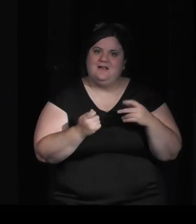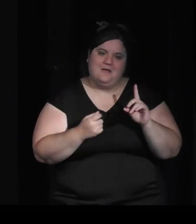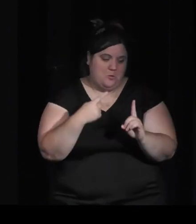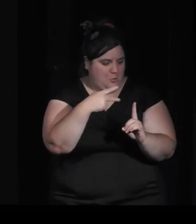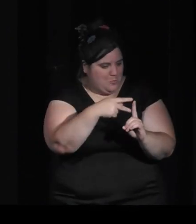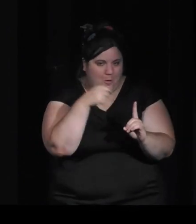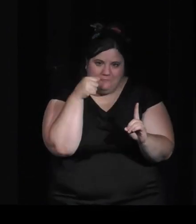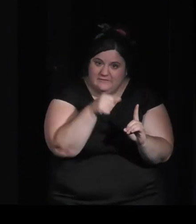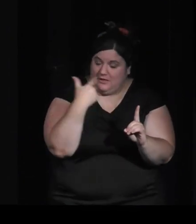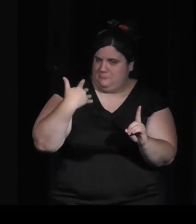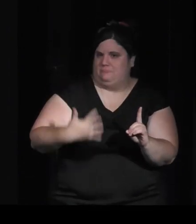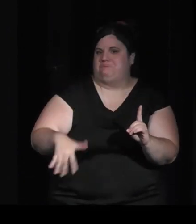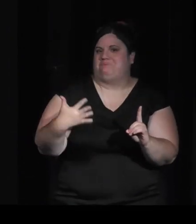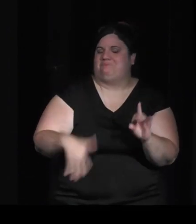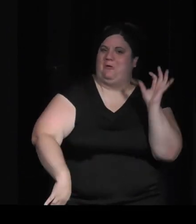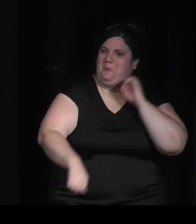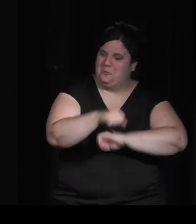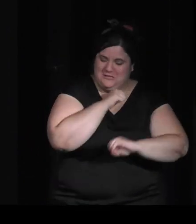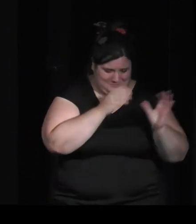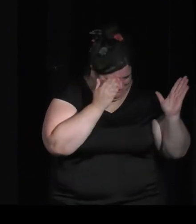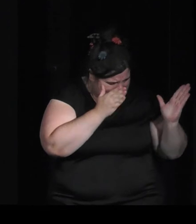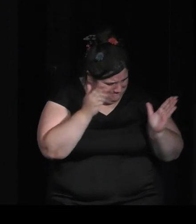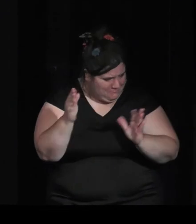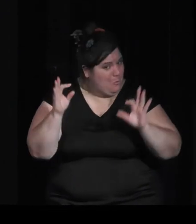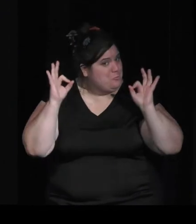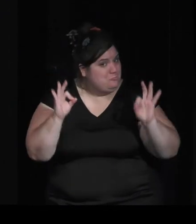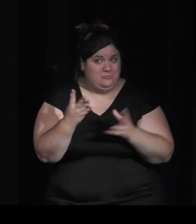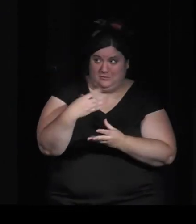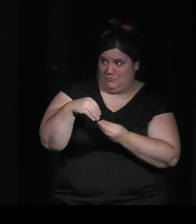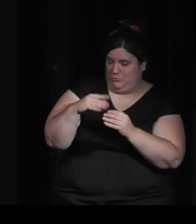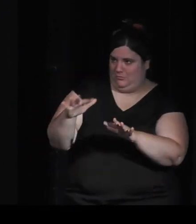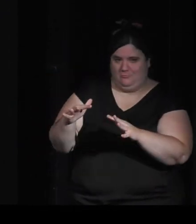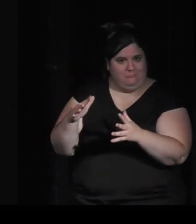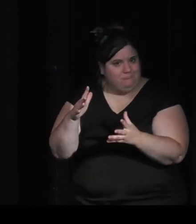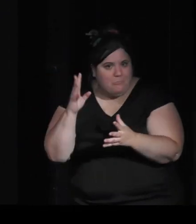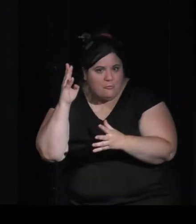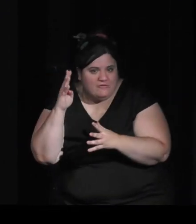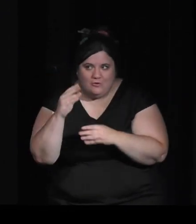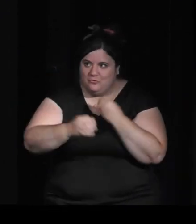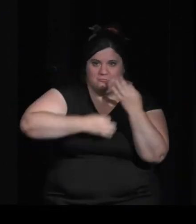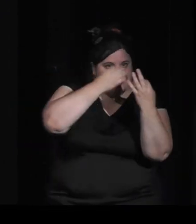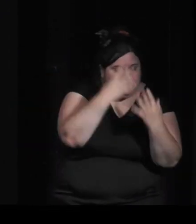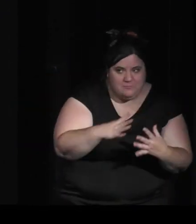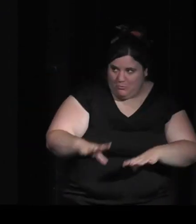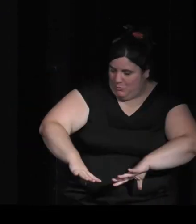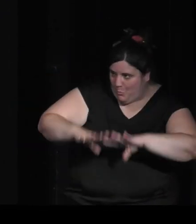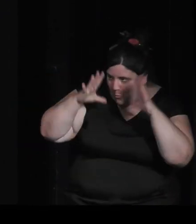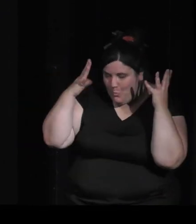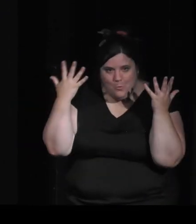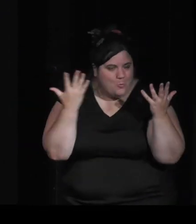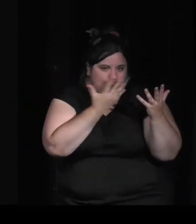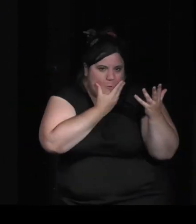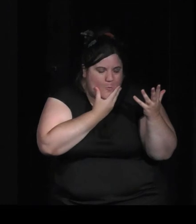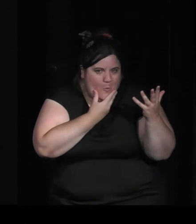conférences et puis plein d'événements comme tu viens de le dire et extrêmement motivant et extrêmement intéressant à suivre donc j'espère que vous serez nombreux